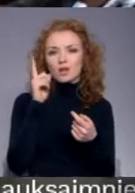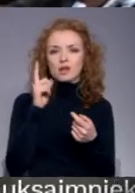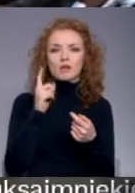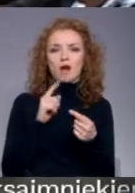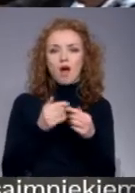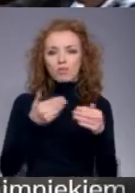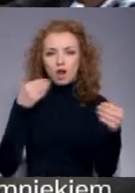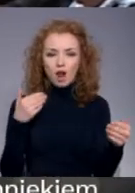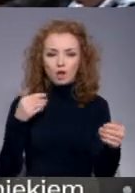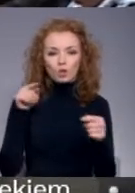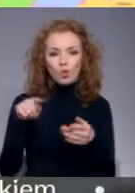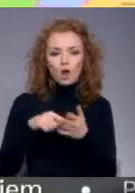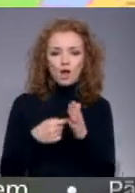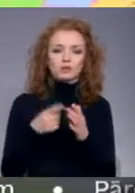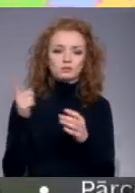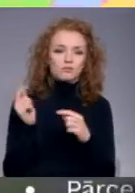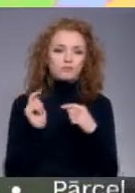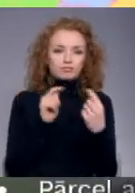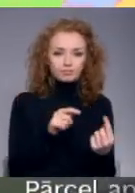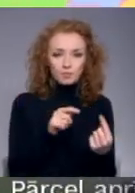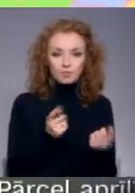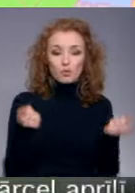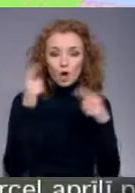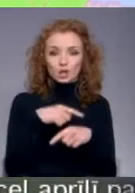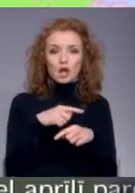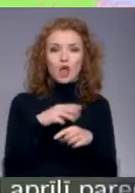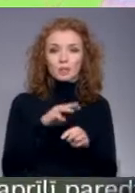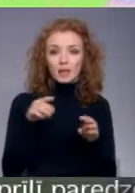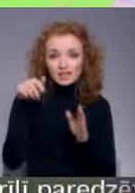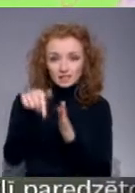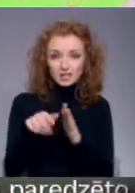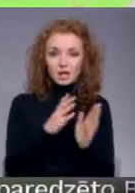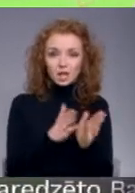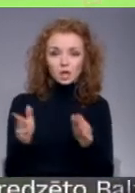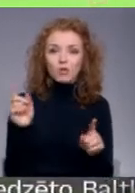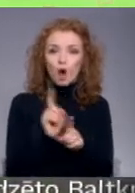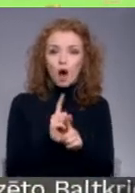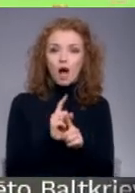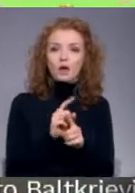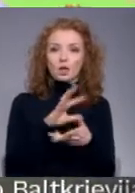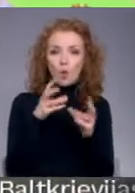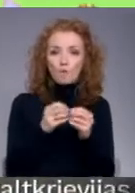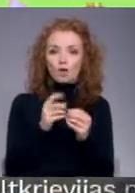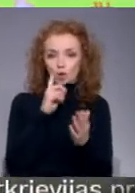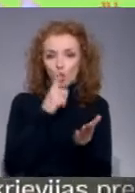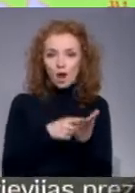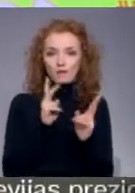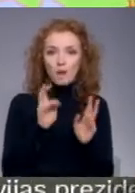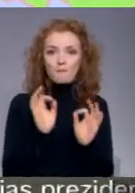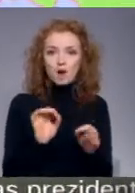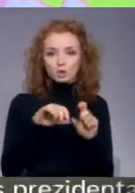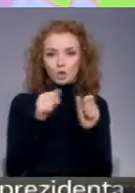toreizējā opozīcija. Pašlaik ministrijā tiek gatavotas arī kopīgas norādes, kā jurdis korekti noformulēt